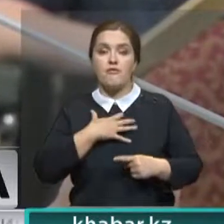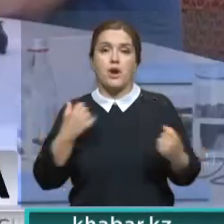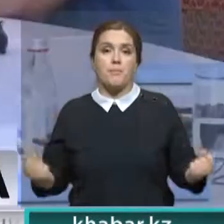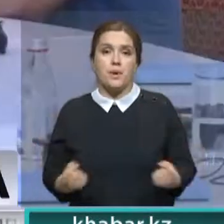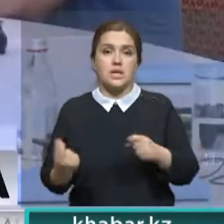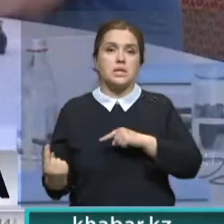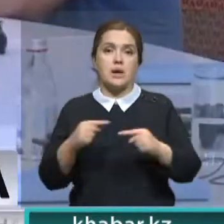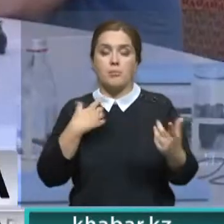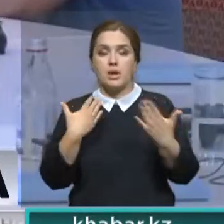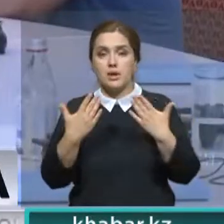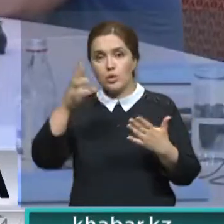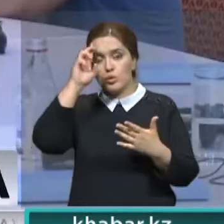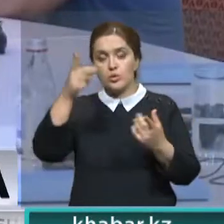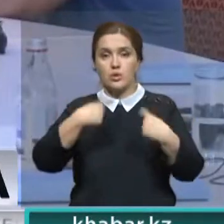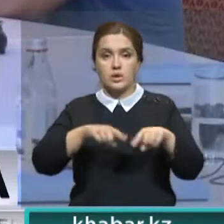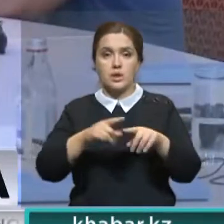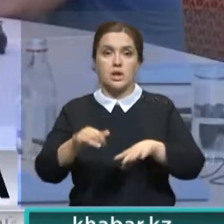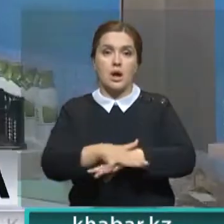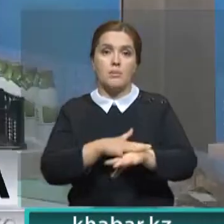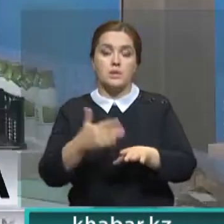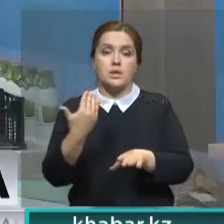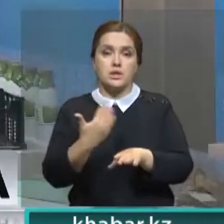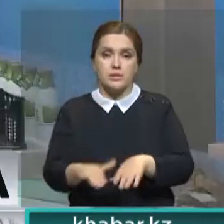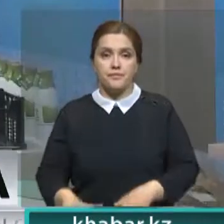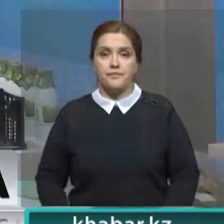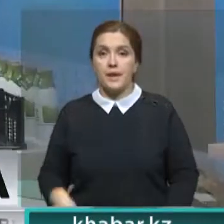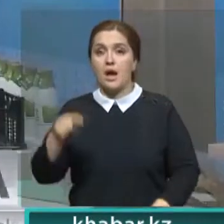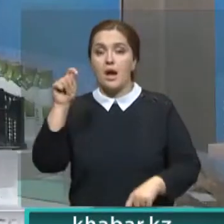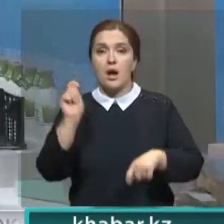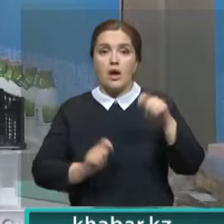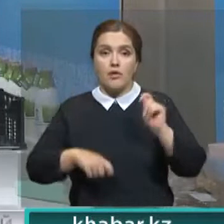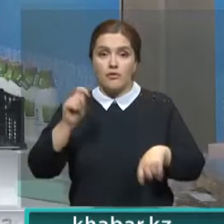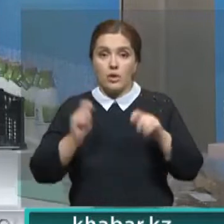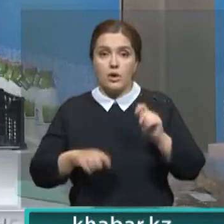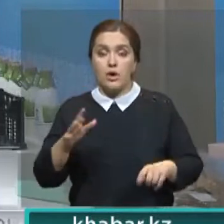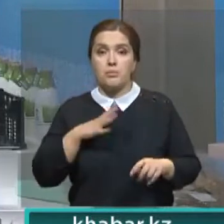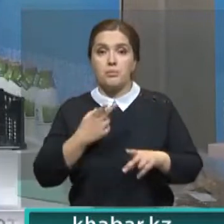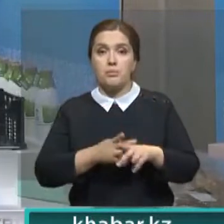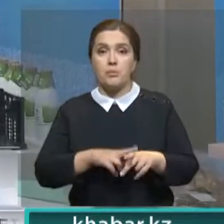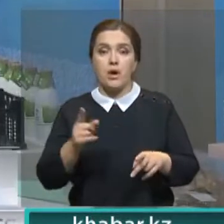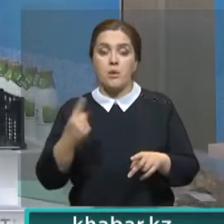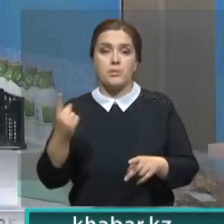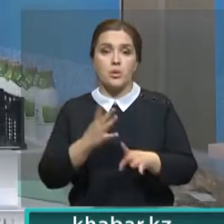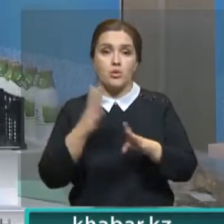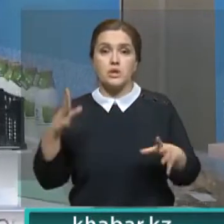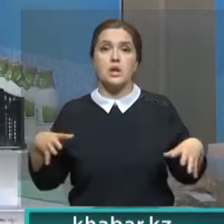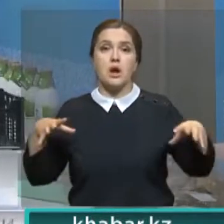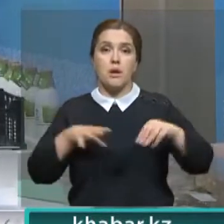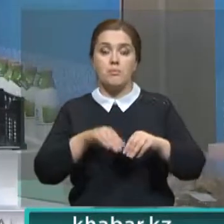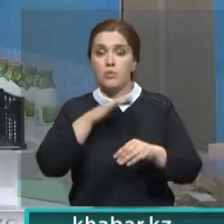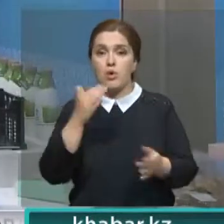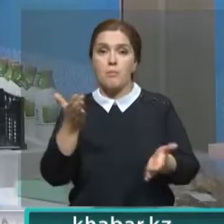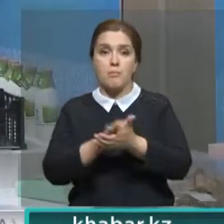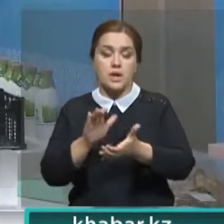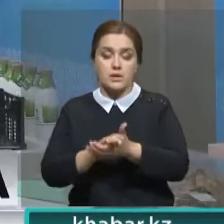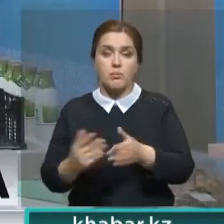взаимоотношения между госорганами и общественным сектором. Форум, который проходил в Актобе, он в первую очередь объединил нас и он многих познакомил